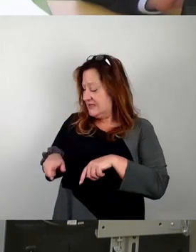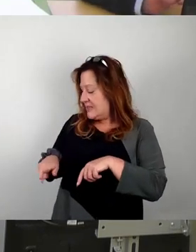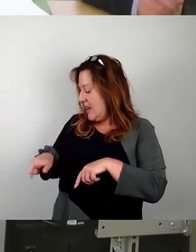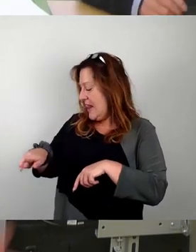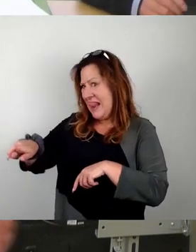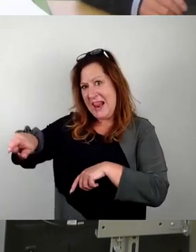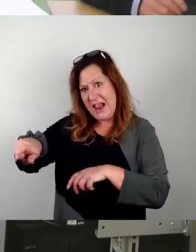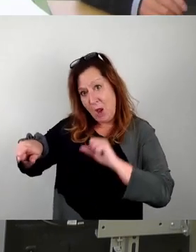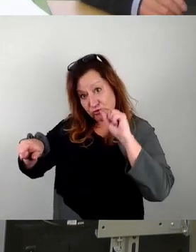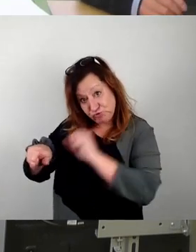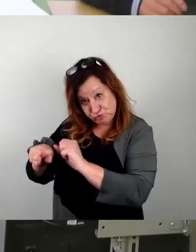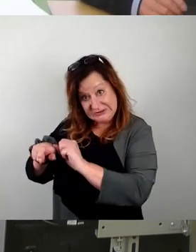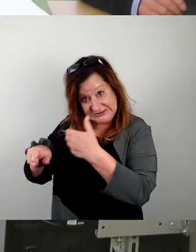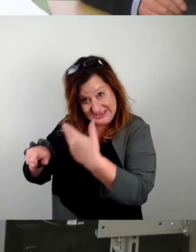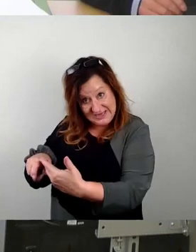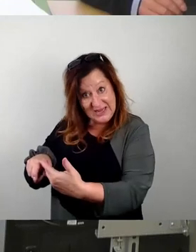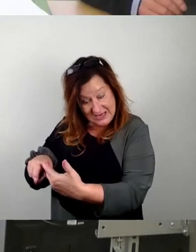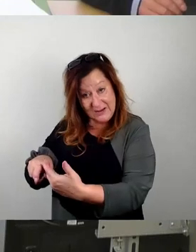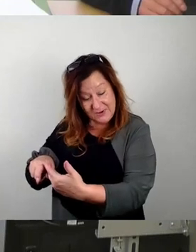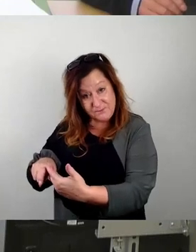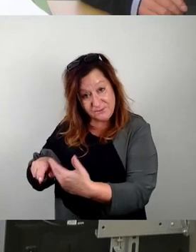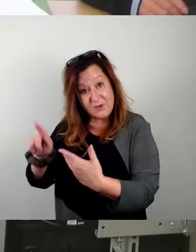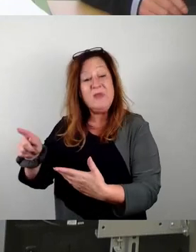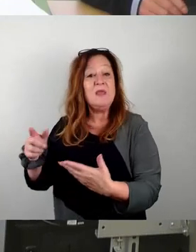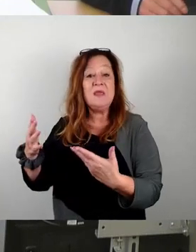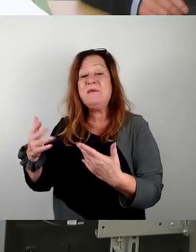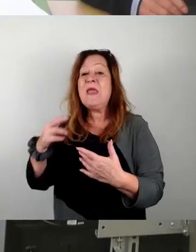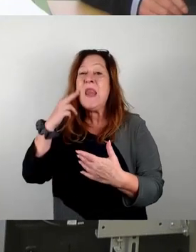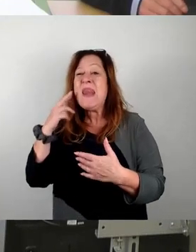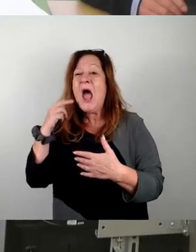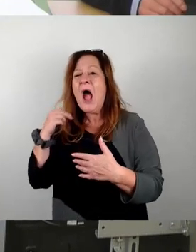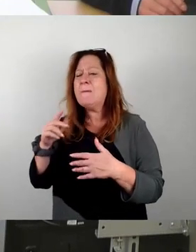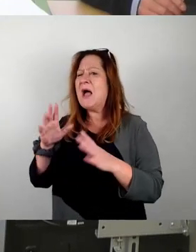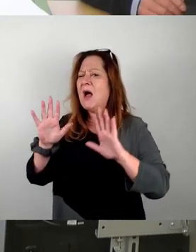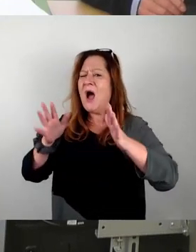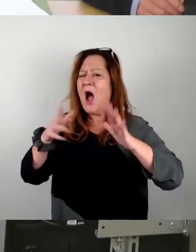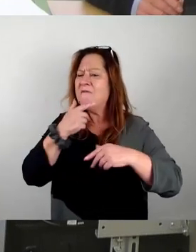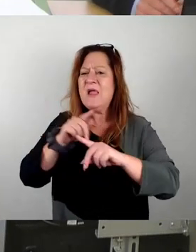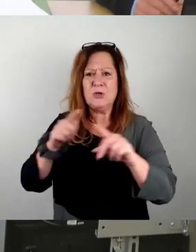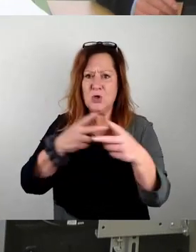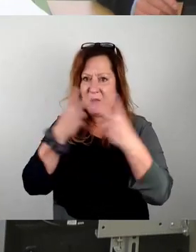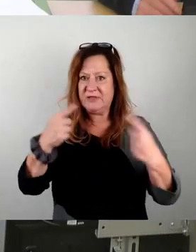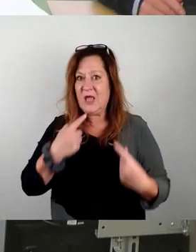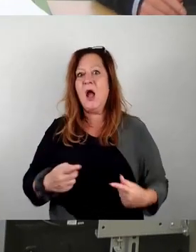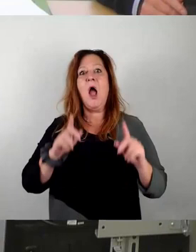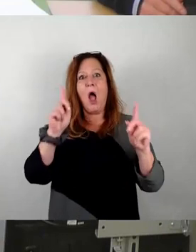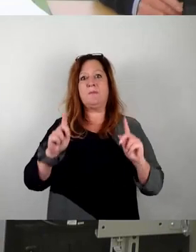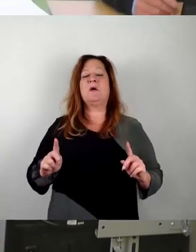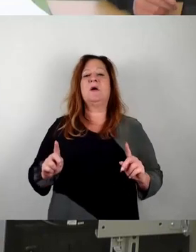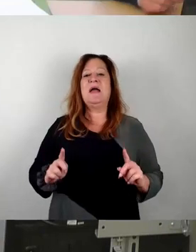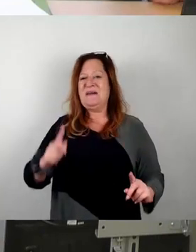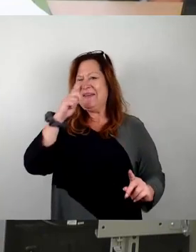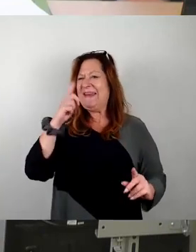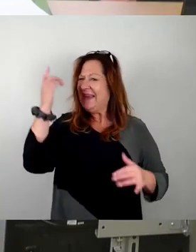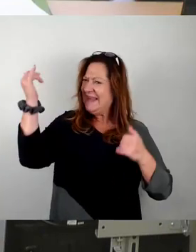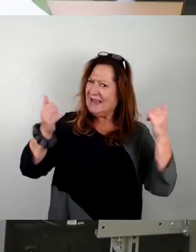mir es erklärt wurde, Herr Wirz hat versucht, den Namen zu umschiffen. Ich weiß, von wo der Antrag kommt. Wenn die Idee ist, dass